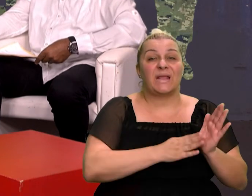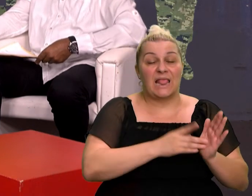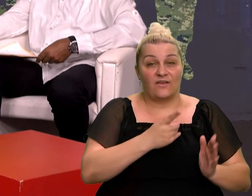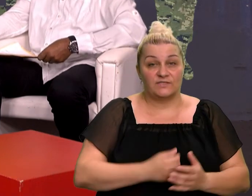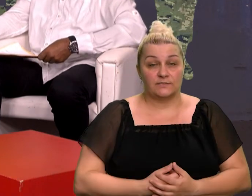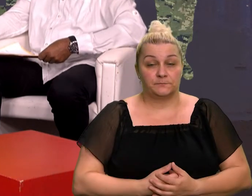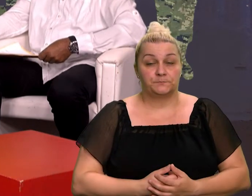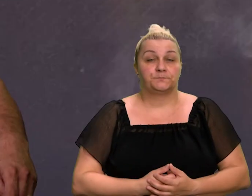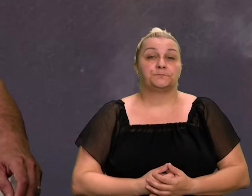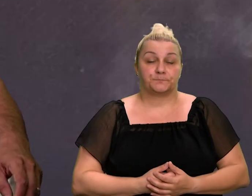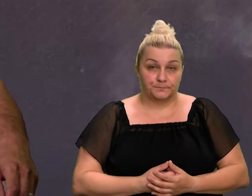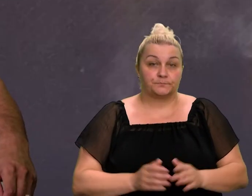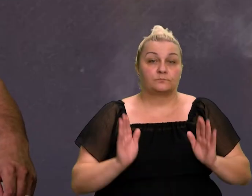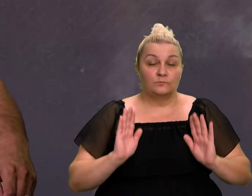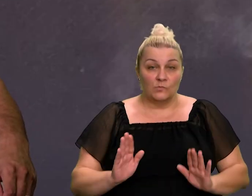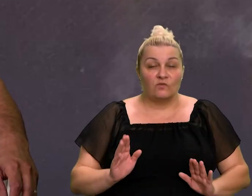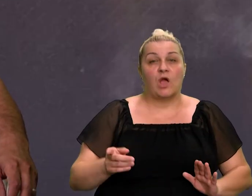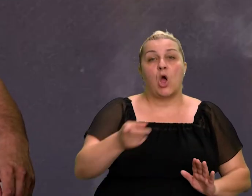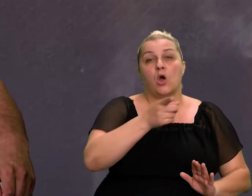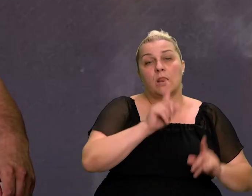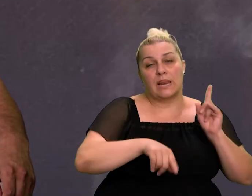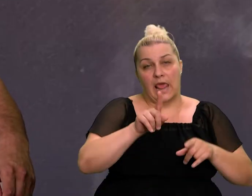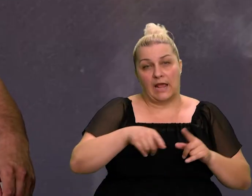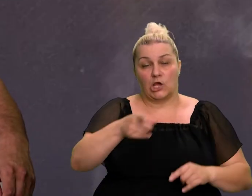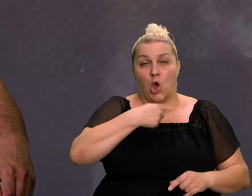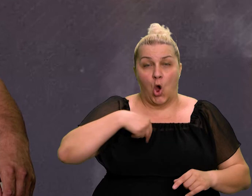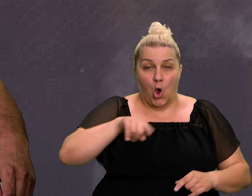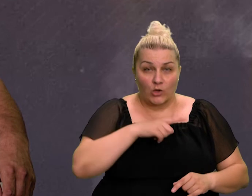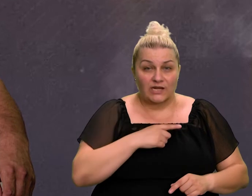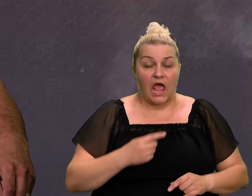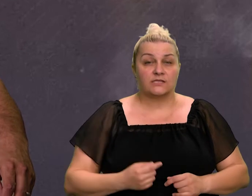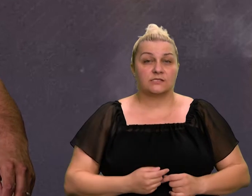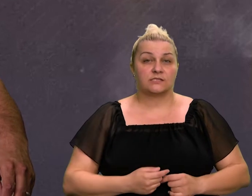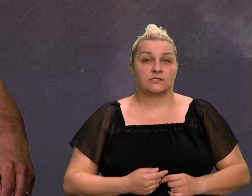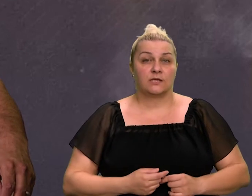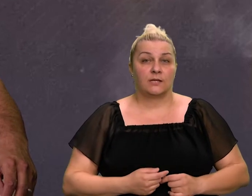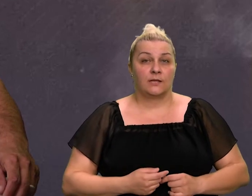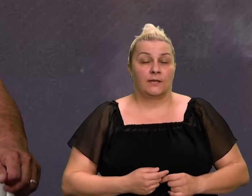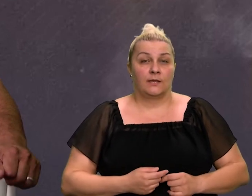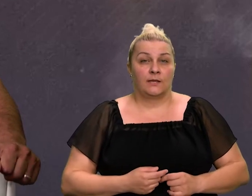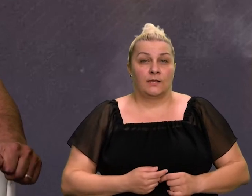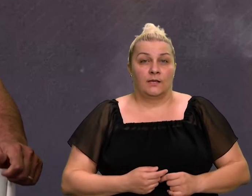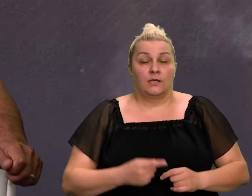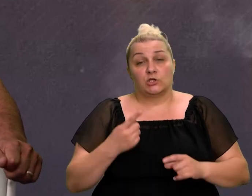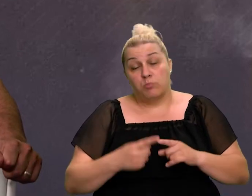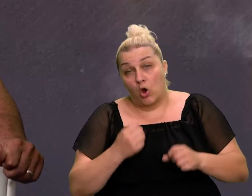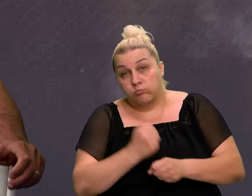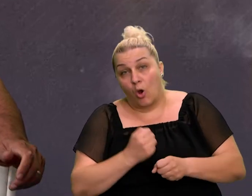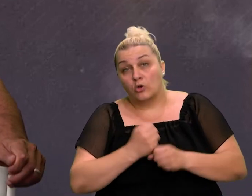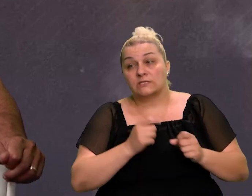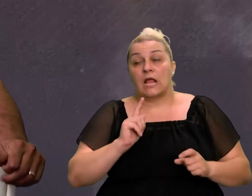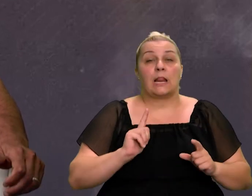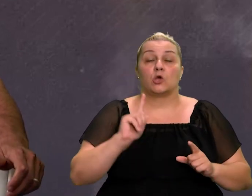Ovako, mi smo neki od nas, eto, igrom slučaja, posla ili nečega, završili u nekim drugim,